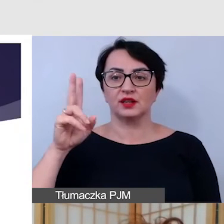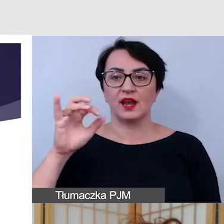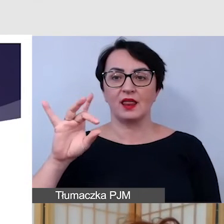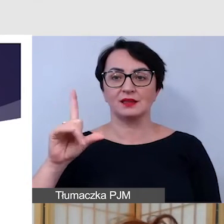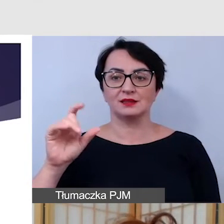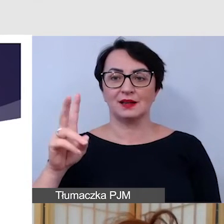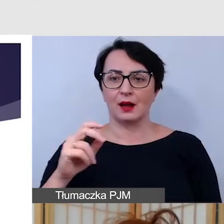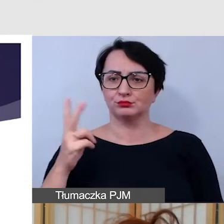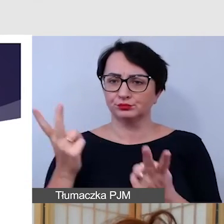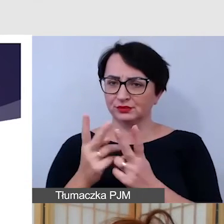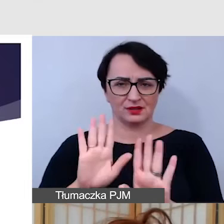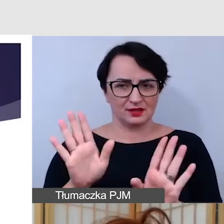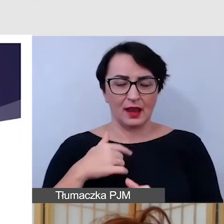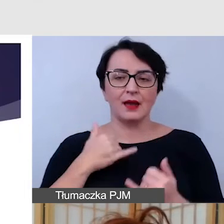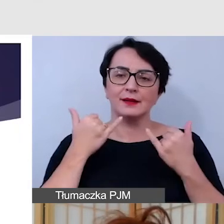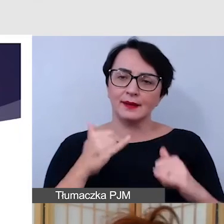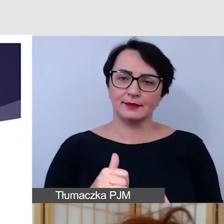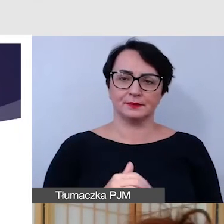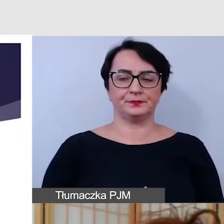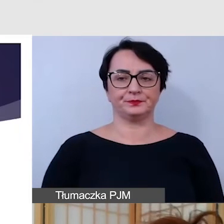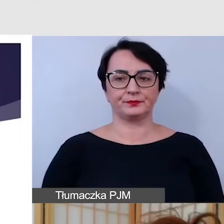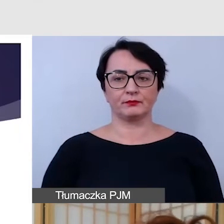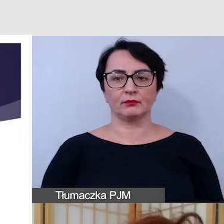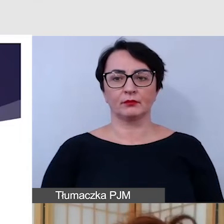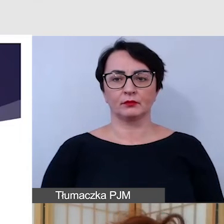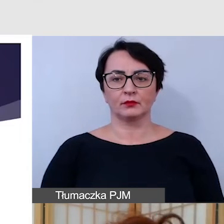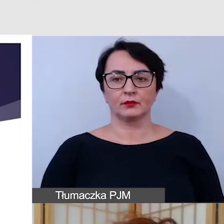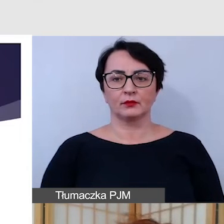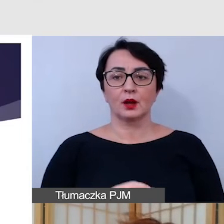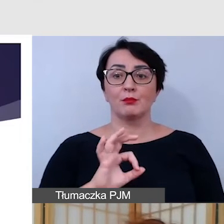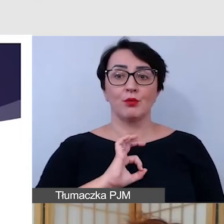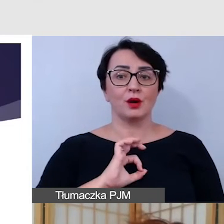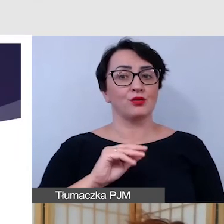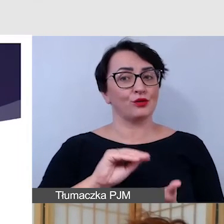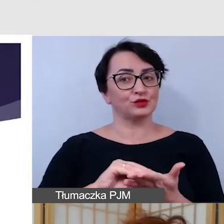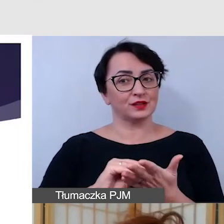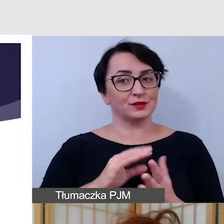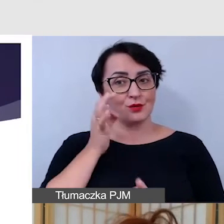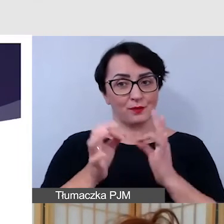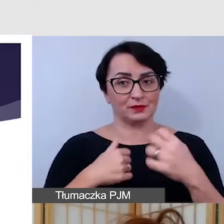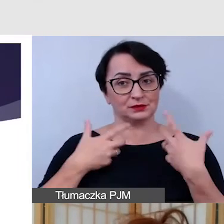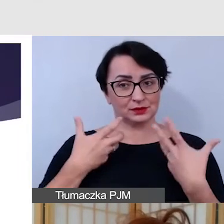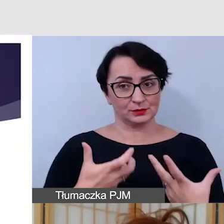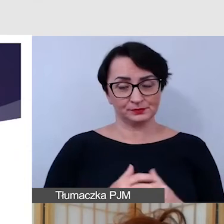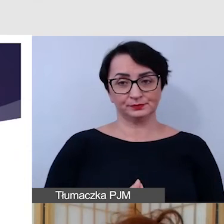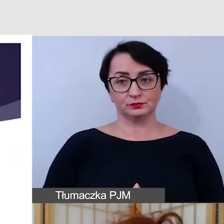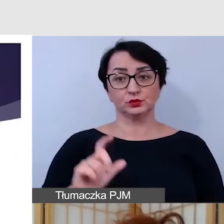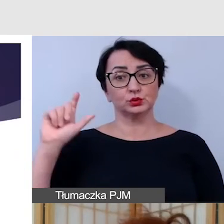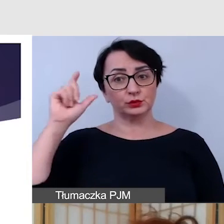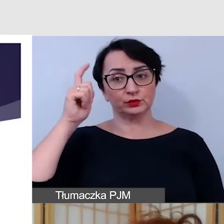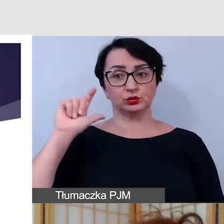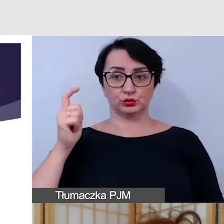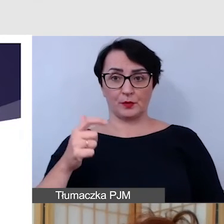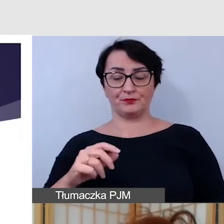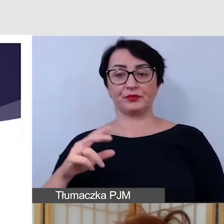chciałam powiedzieć tutaj troszeczkę na ten temat, biorąc pod uwagę własne doświadczenia. Przede wszystkim audiodeskrypcja